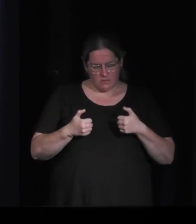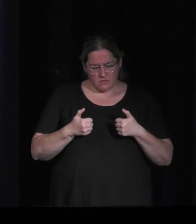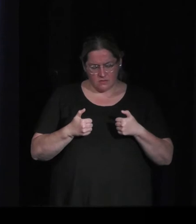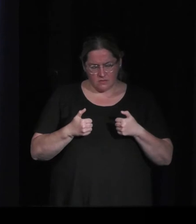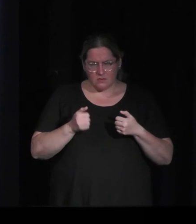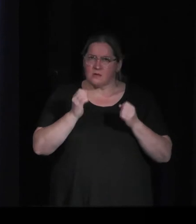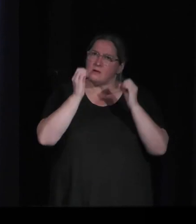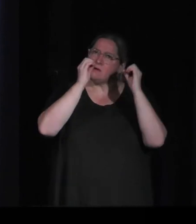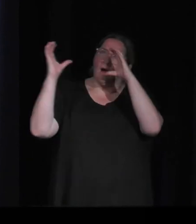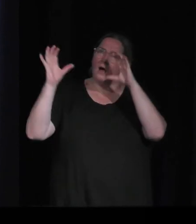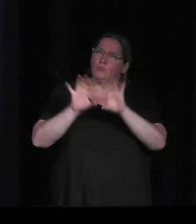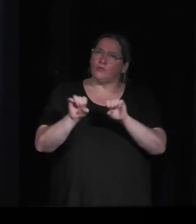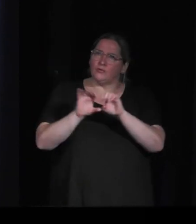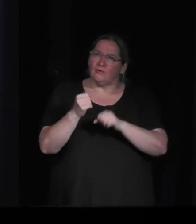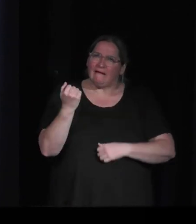des chaînes de production.